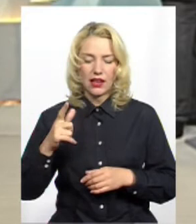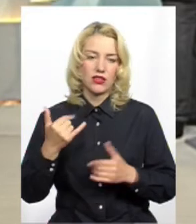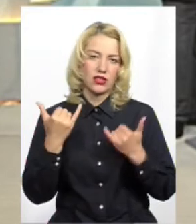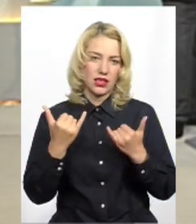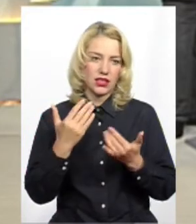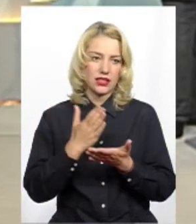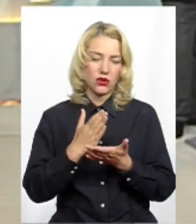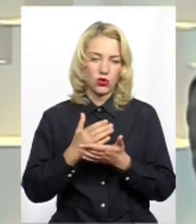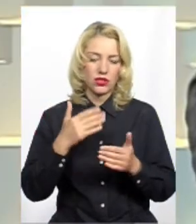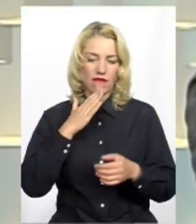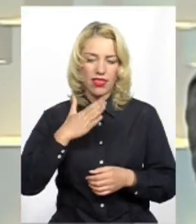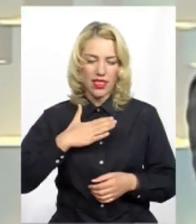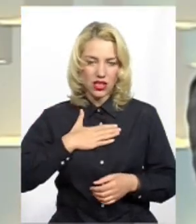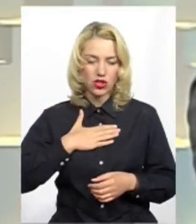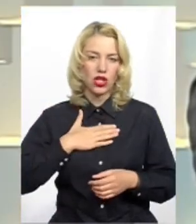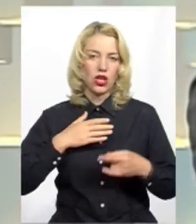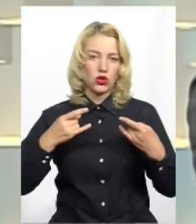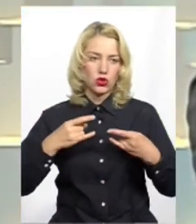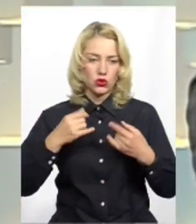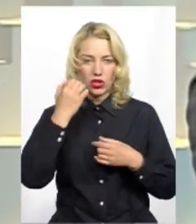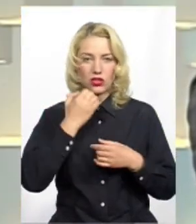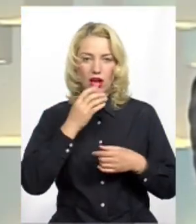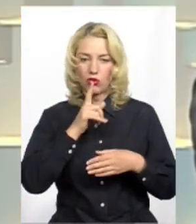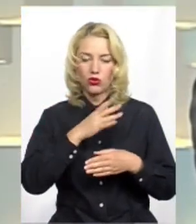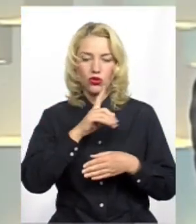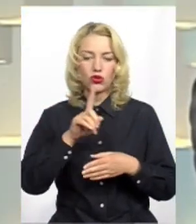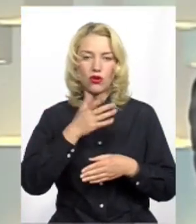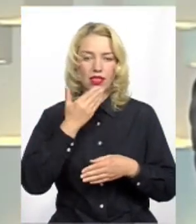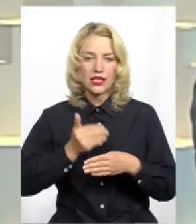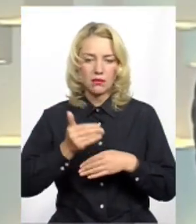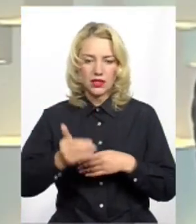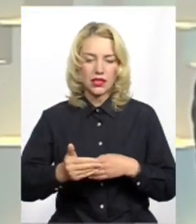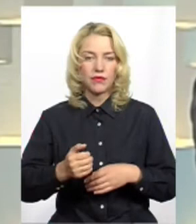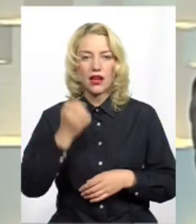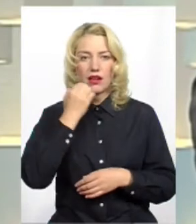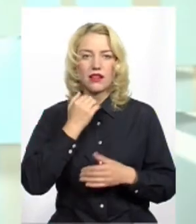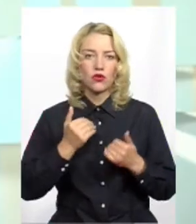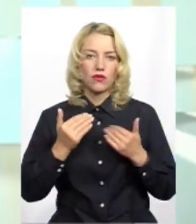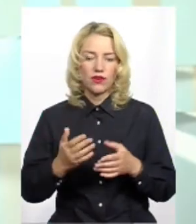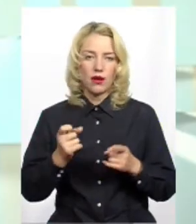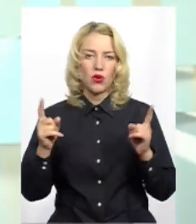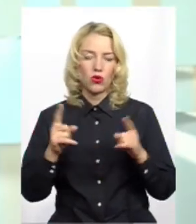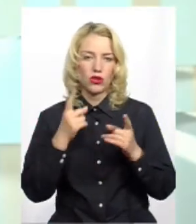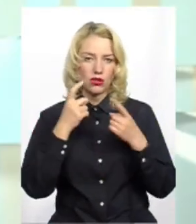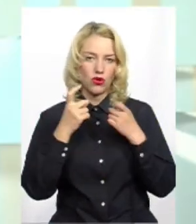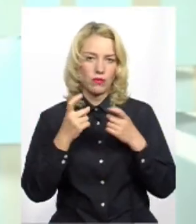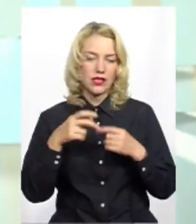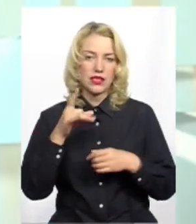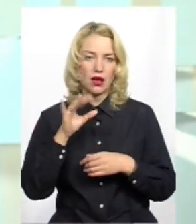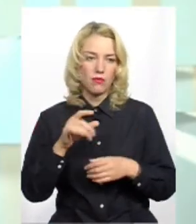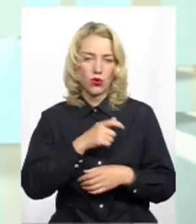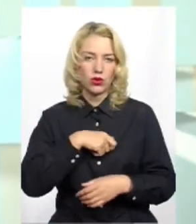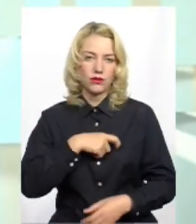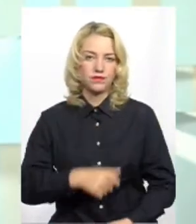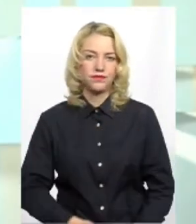студії. Дякую, що приїхали завчасно. Вітаю вас! Дякую вам! Доброго дня всім! І коротка інформаційна довідка,